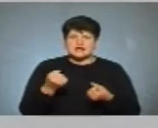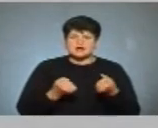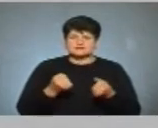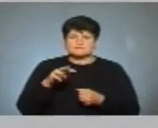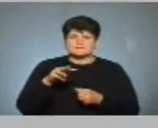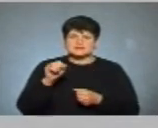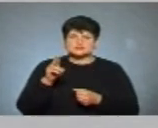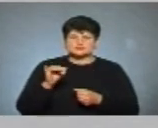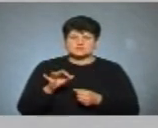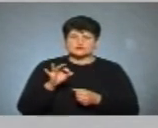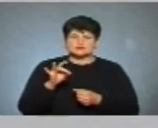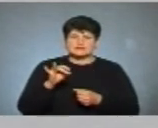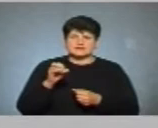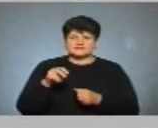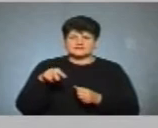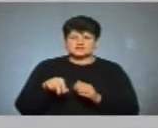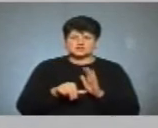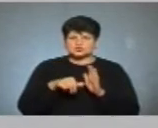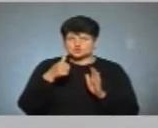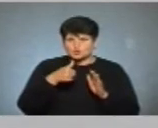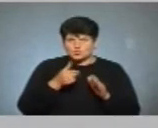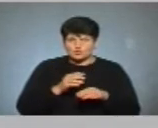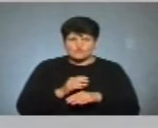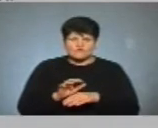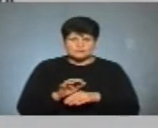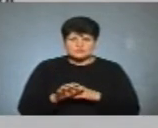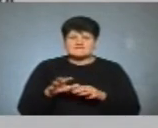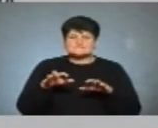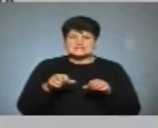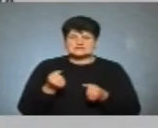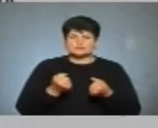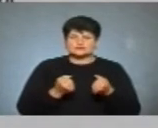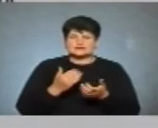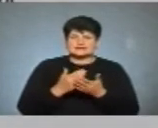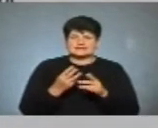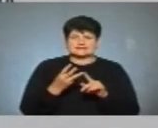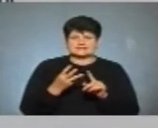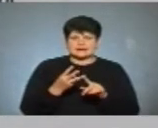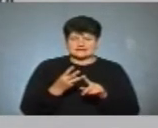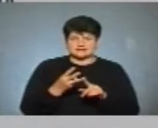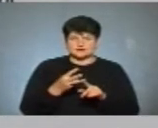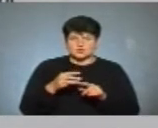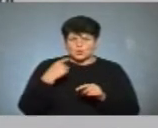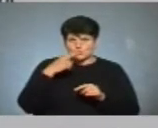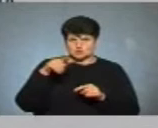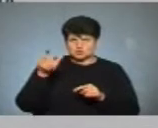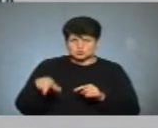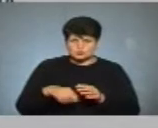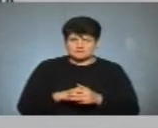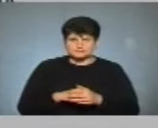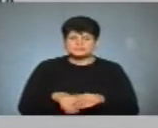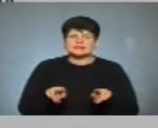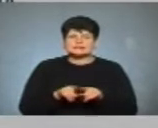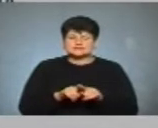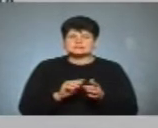«Міцубіші Отландер» 2006-го року випуску. Власником автомобіля є третя особа. Йдеться в декларації. Також